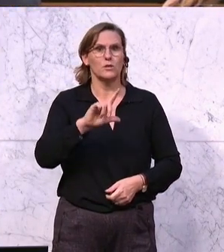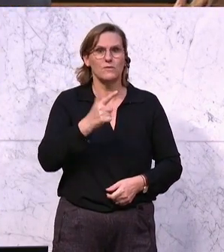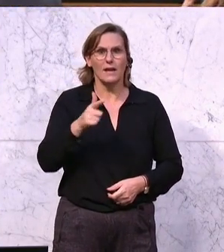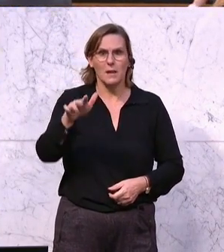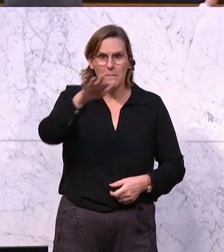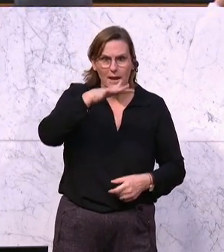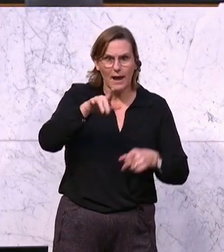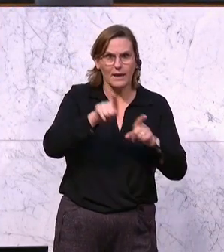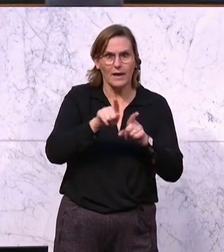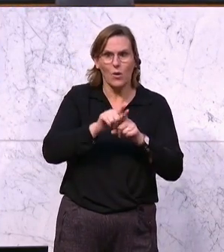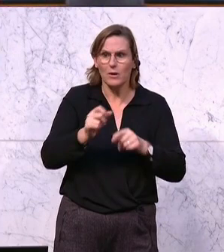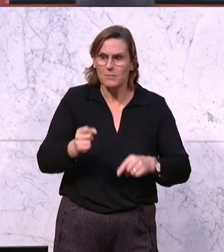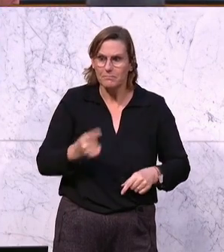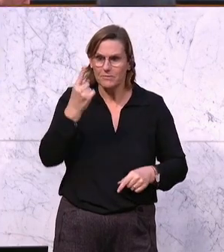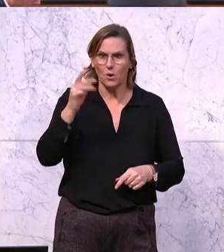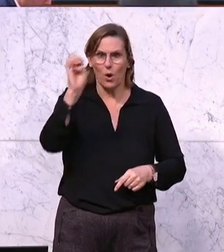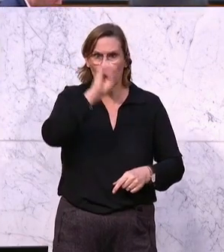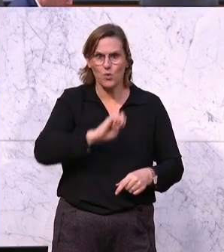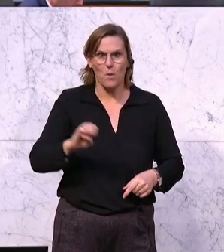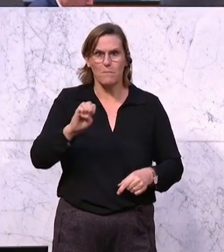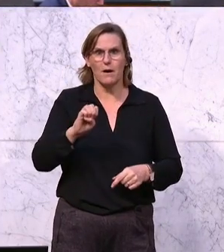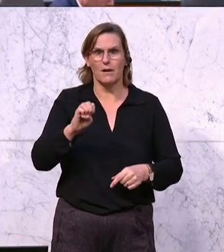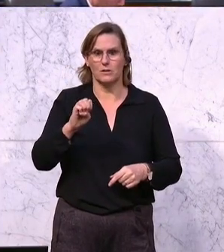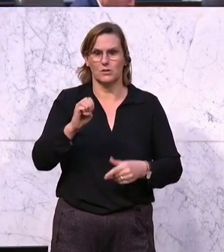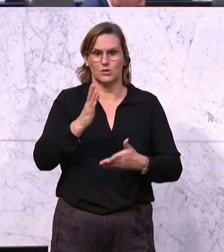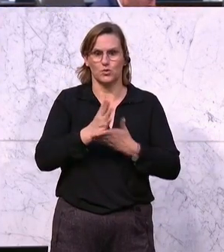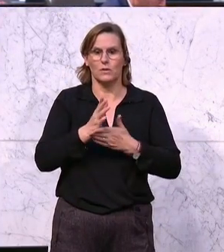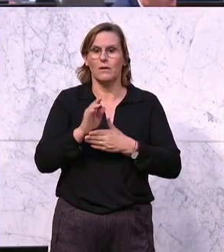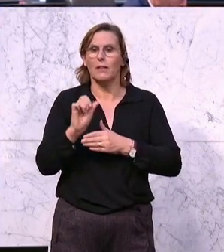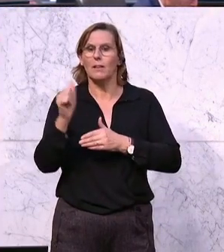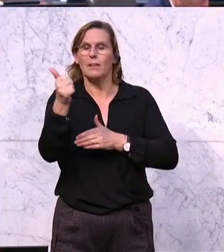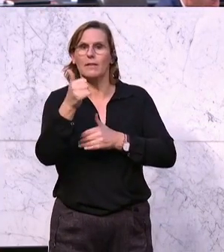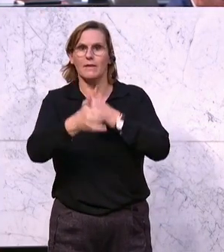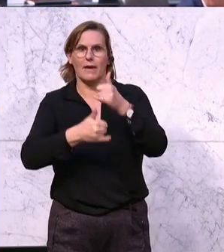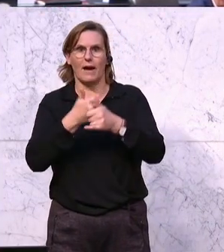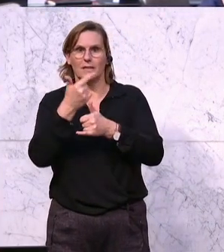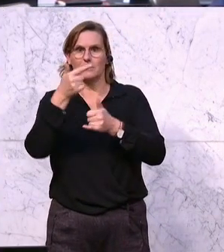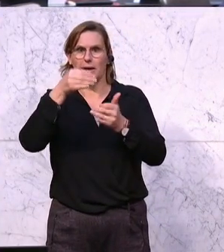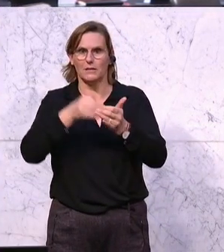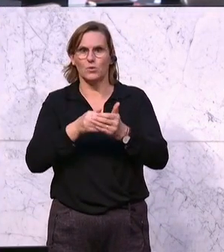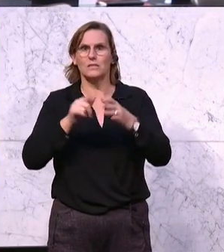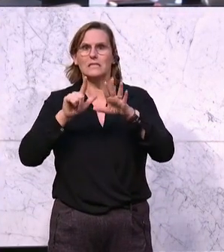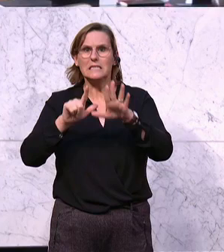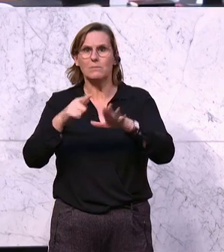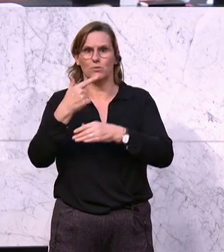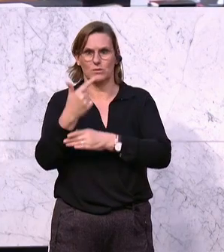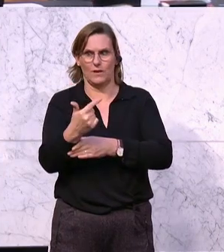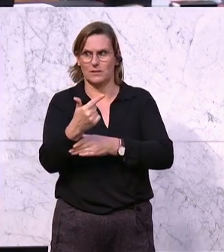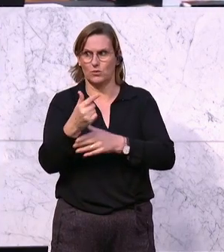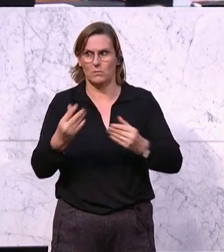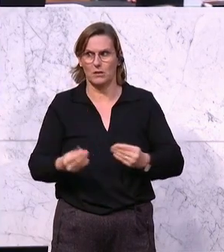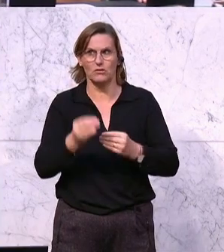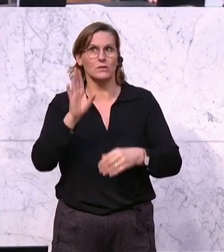Sie sind einzigartig in Europa, dass nämlich im Jahre 2027, im Jahr 2027 und auch nochmal für alle geschätzten